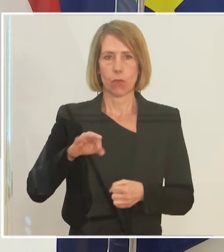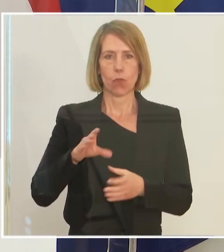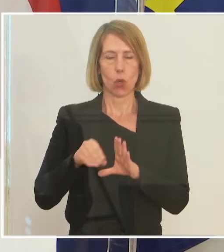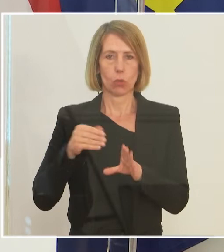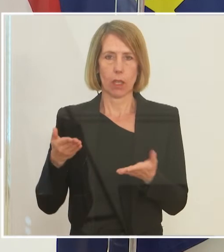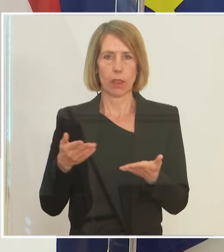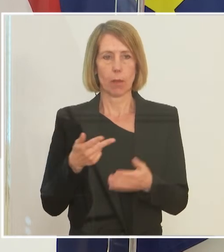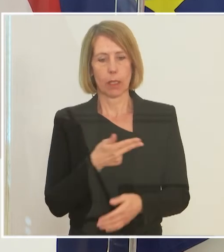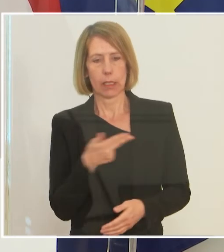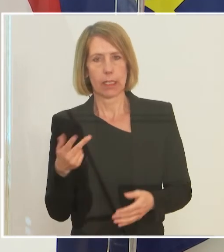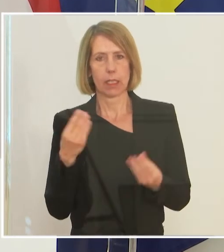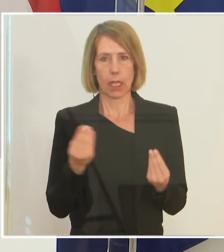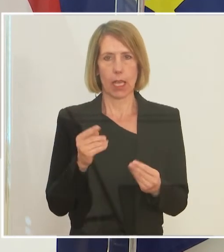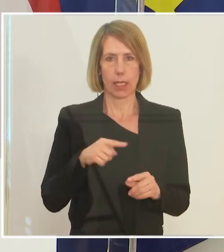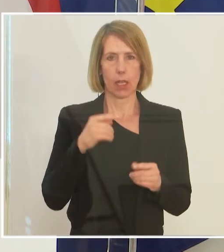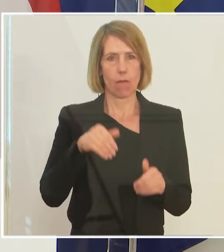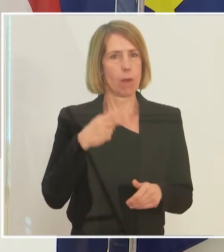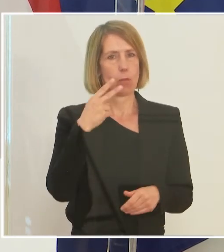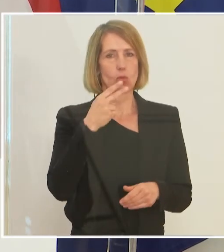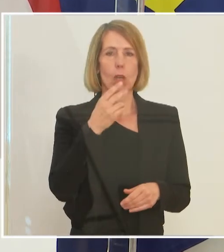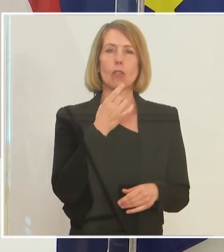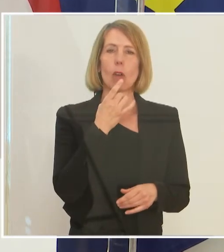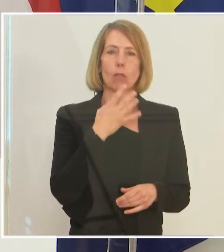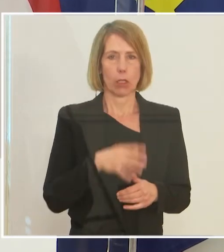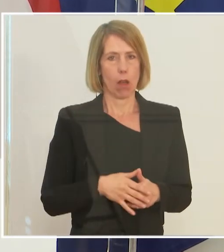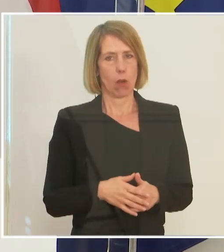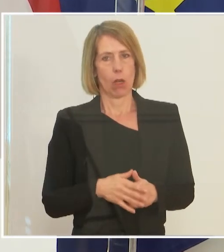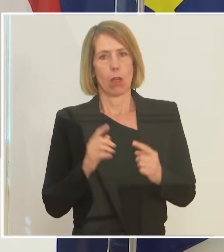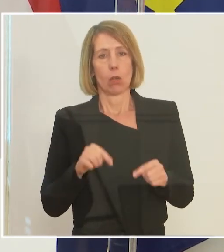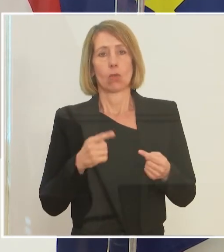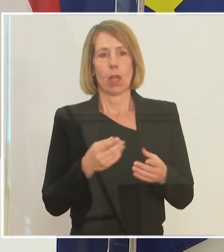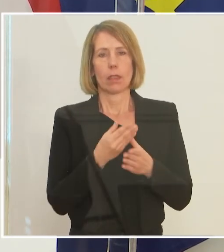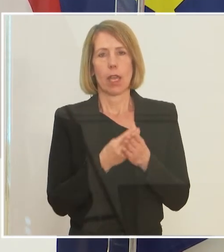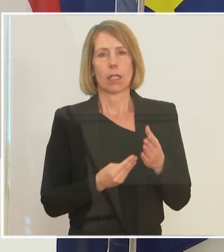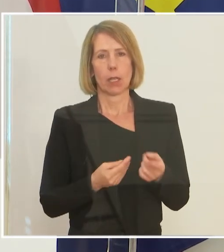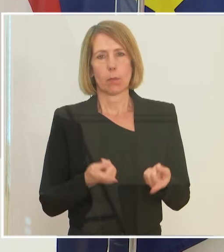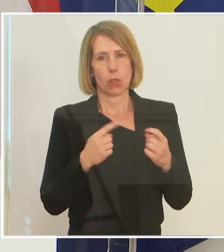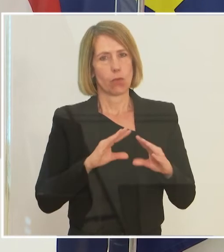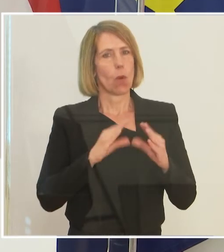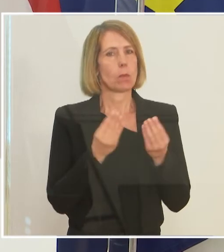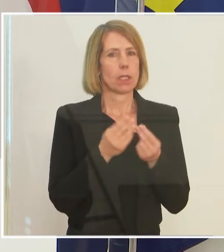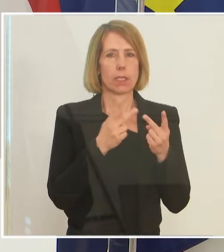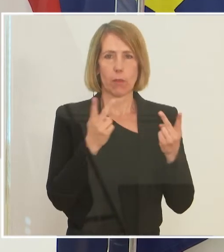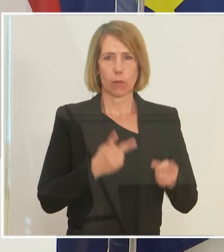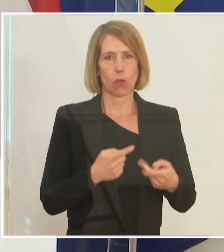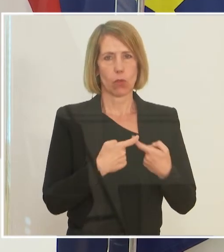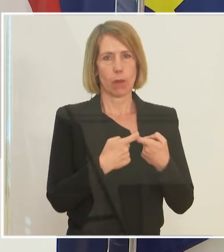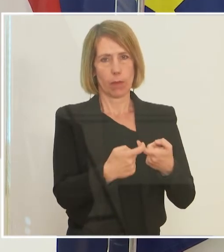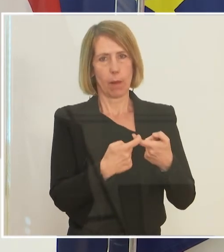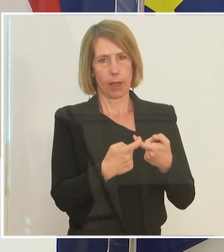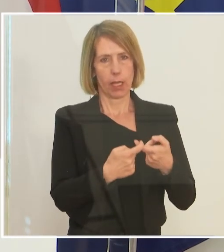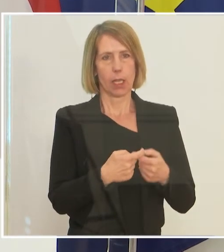sind die drei Dinge, die wir uns näher anschauen wollen. Und was dann rauskommt, hängt aber vom Gesamtkonzept ab. Wir haben mit den